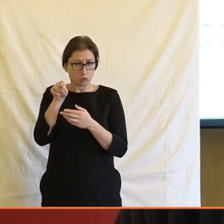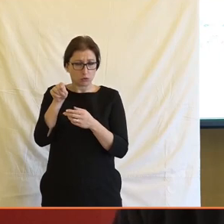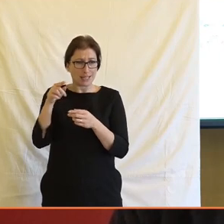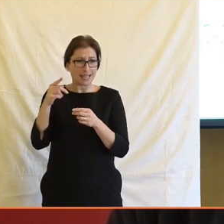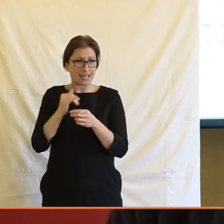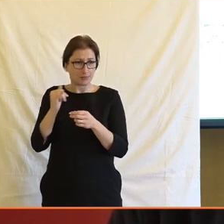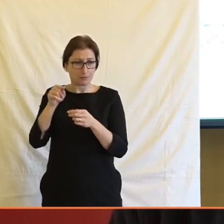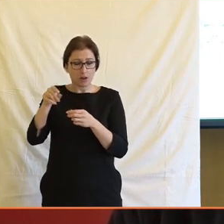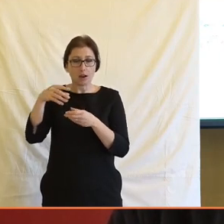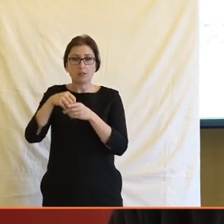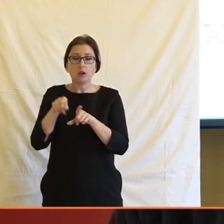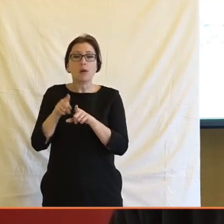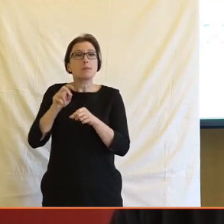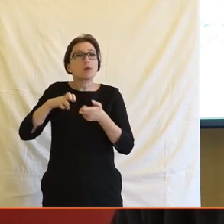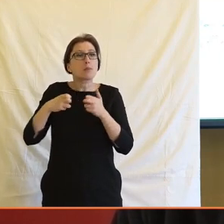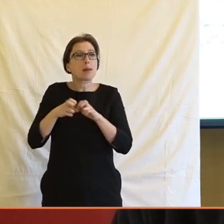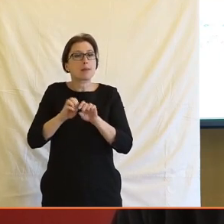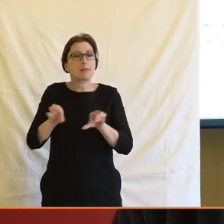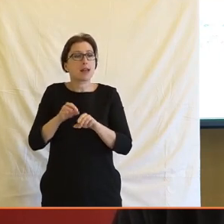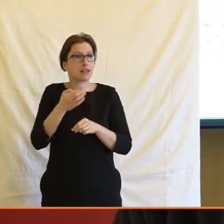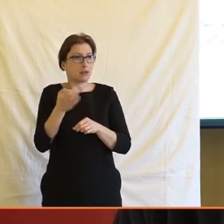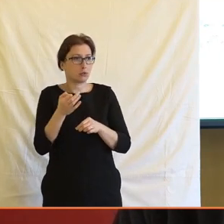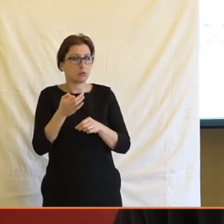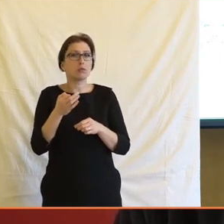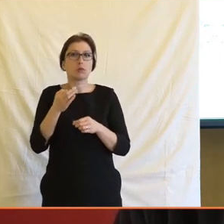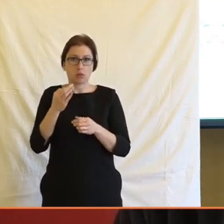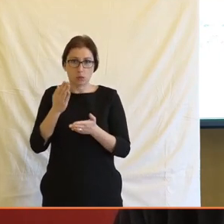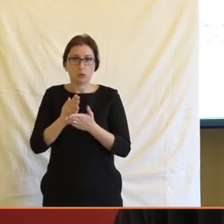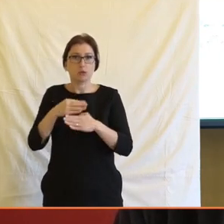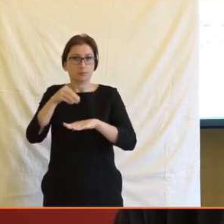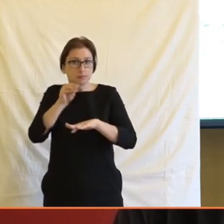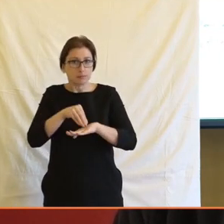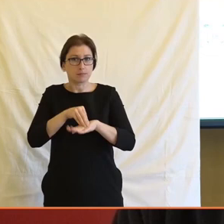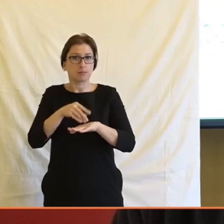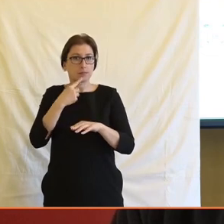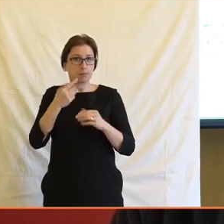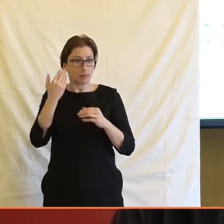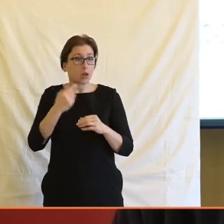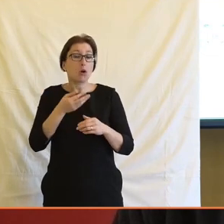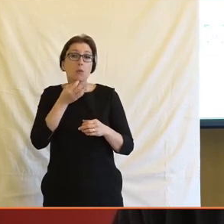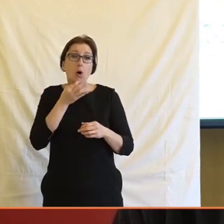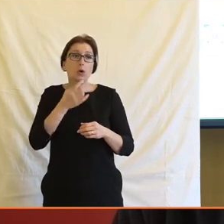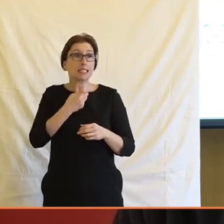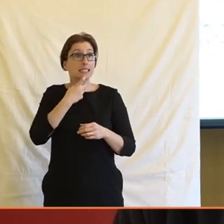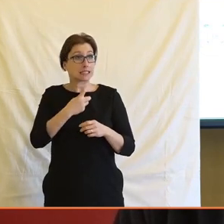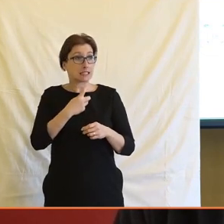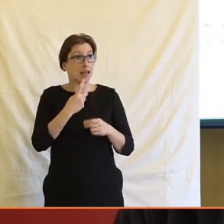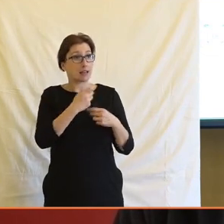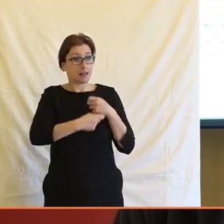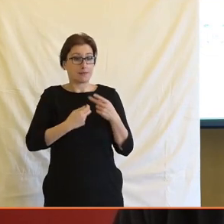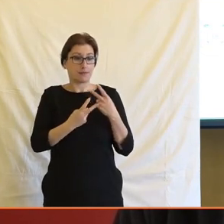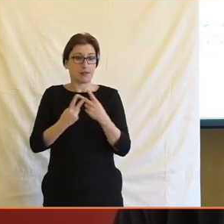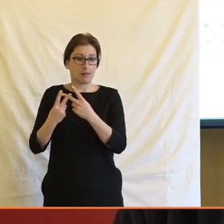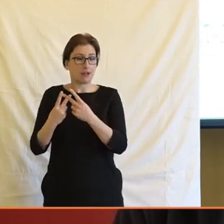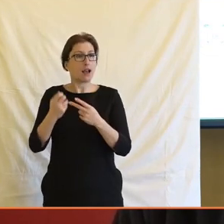nějaký větší článek o tom, co jsou problémy médií, a jeden z těch argumentů, který tam on použil, říkal, že pokud jste chtěli dělat web, na